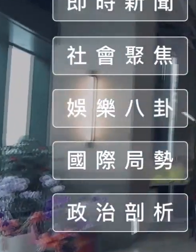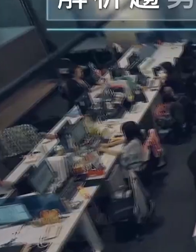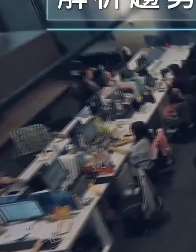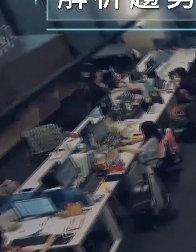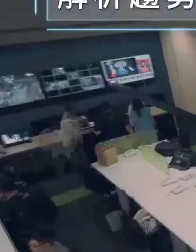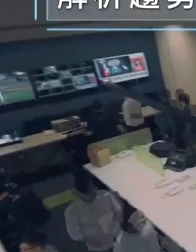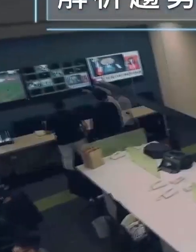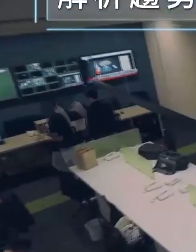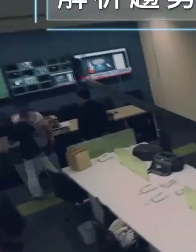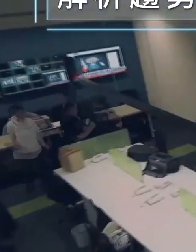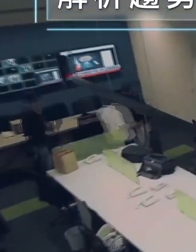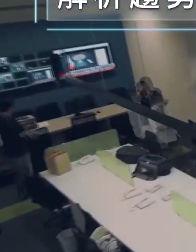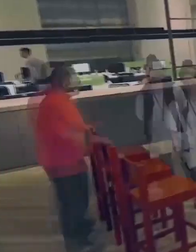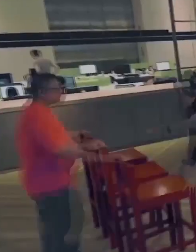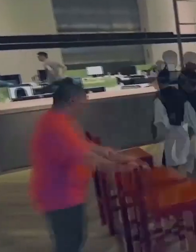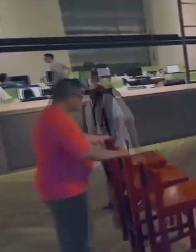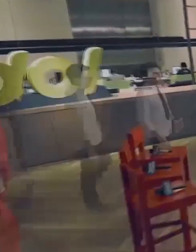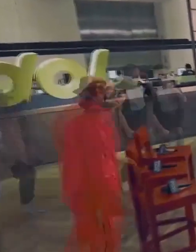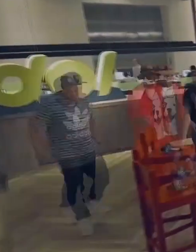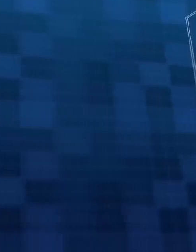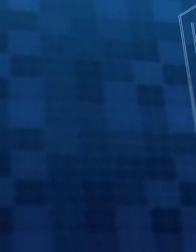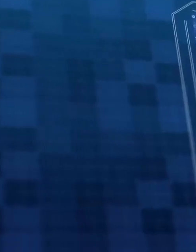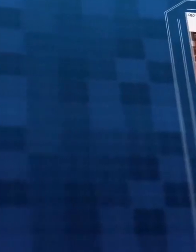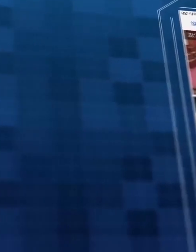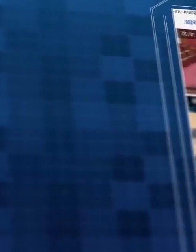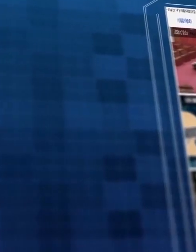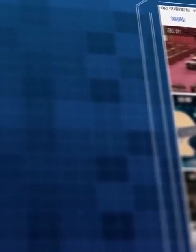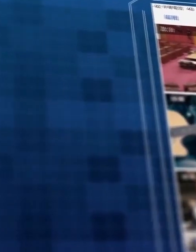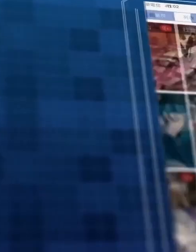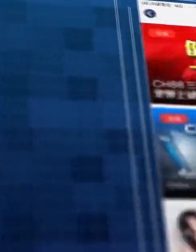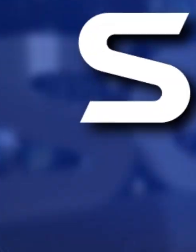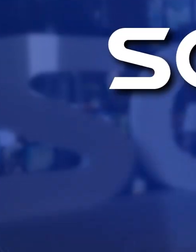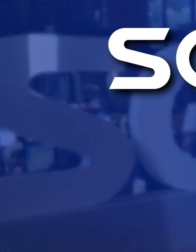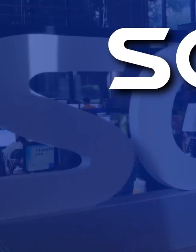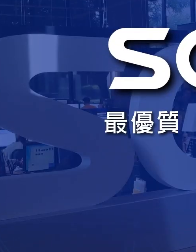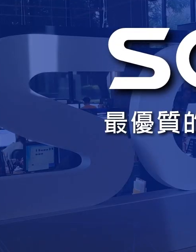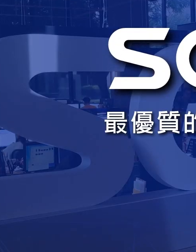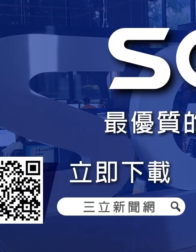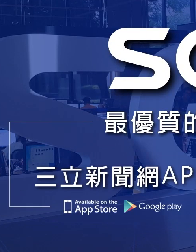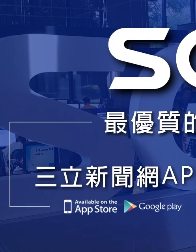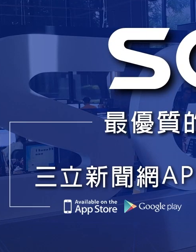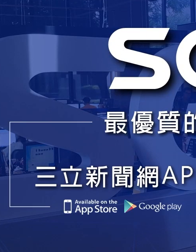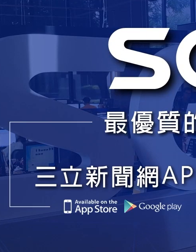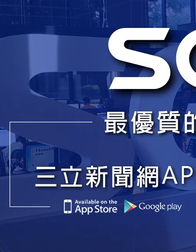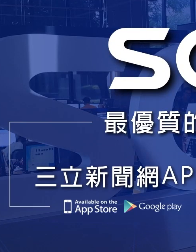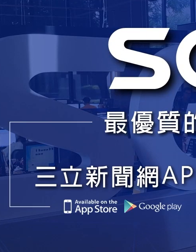阅 订阅 订阅 订阅 打赏明镜与点bywd6